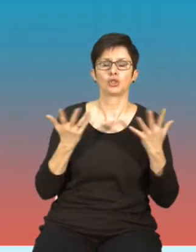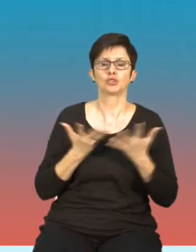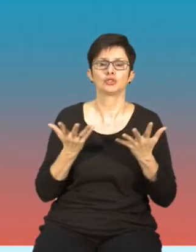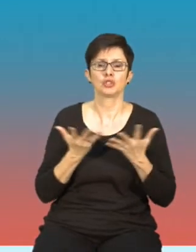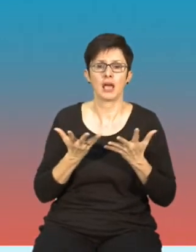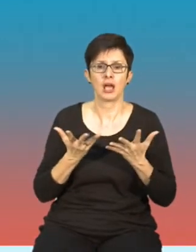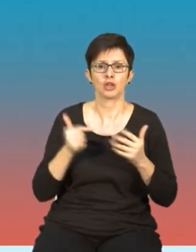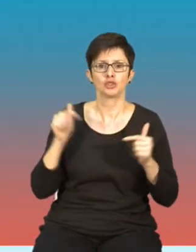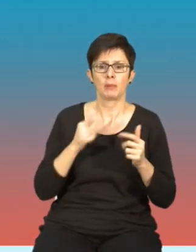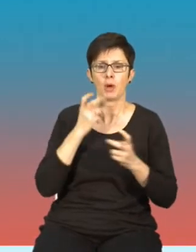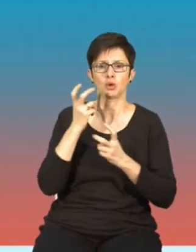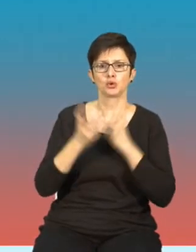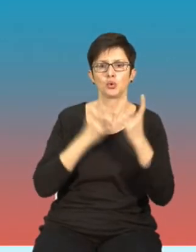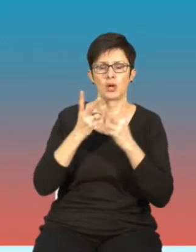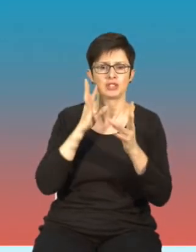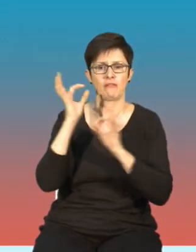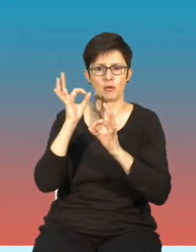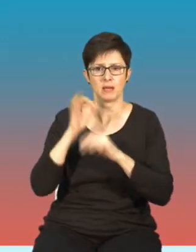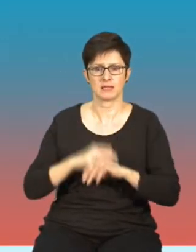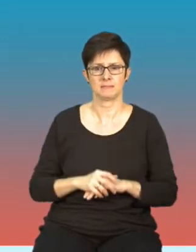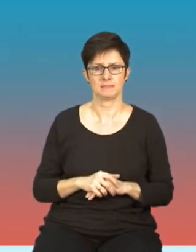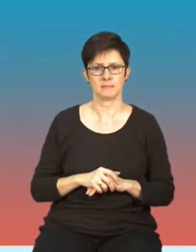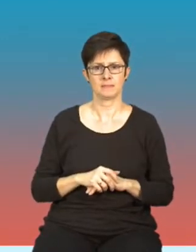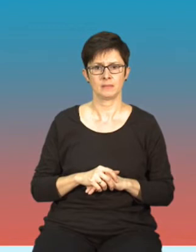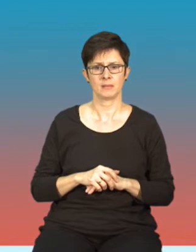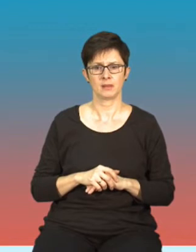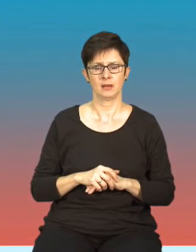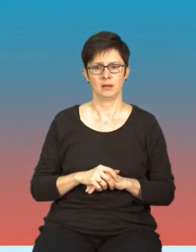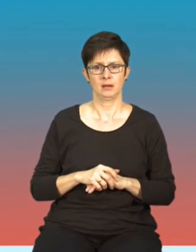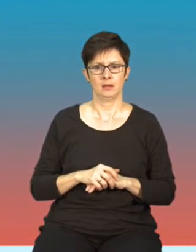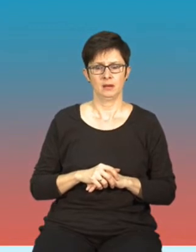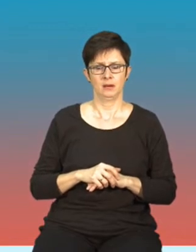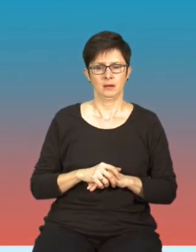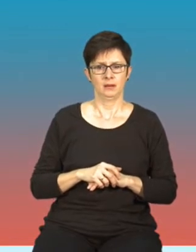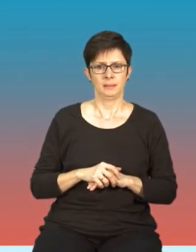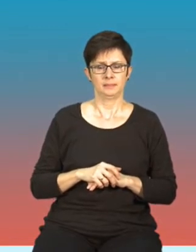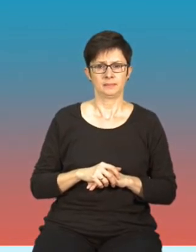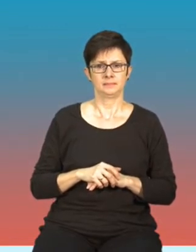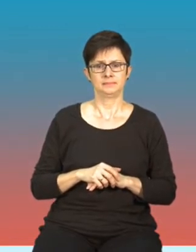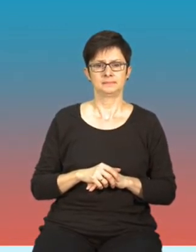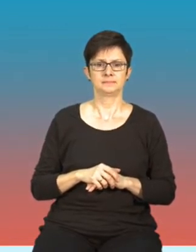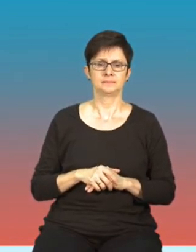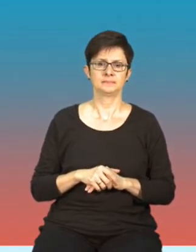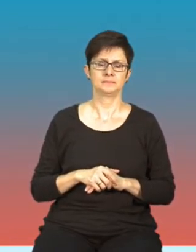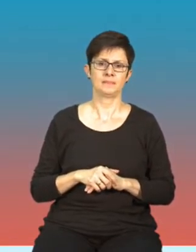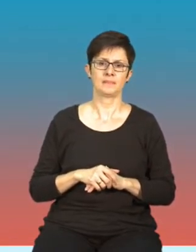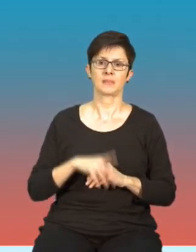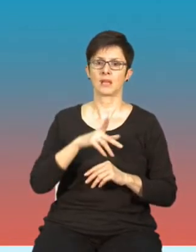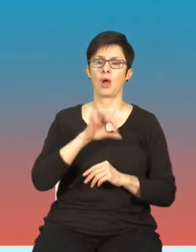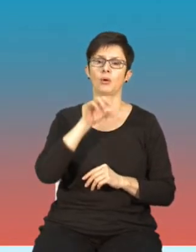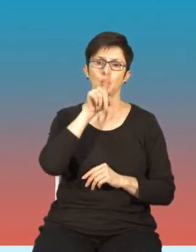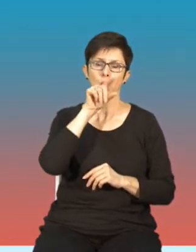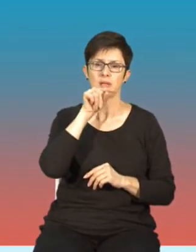należy szukać tych informacji. Problem, jeżeli chodzi o Twittera,